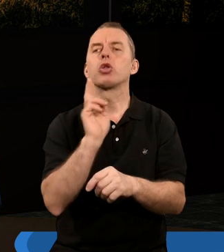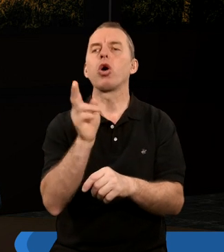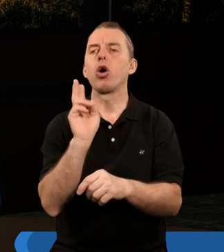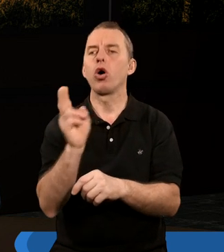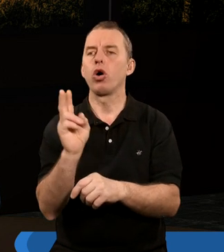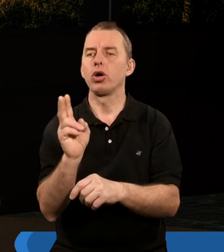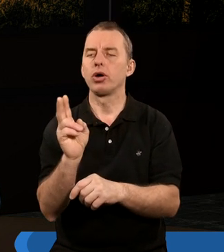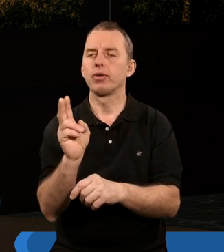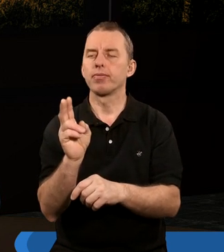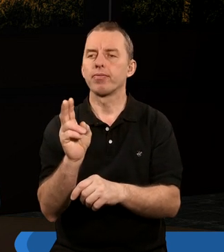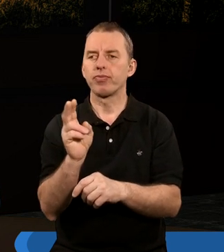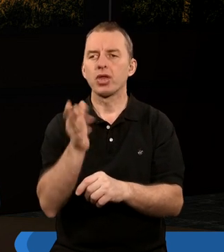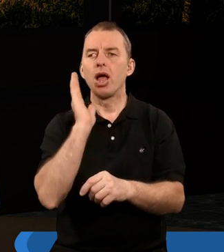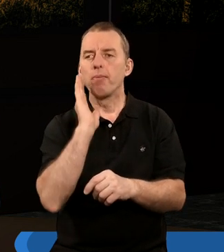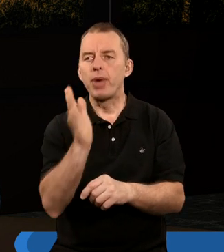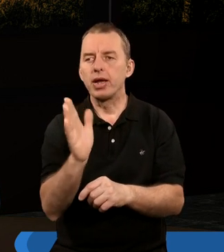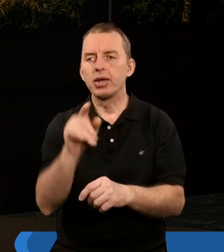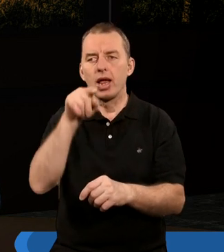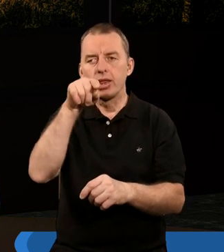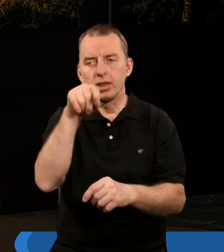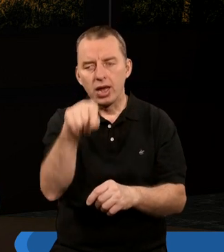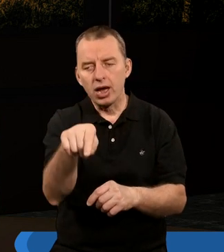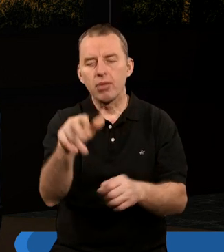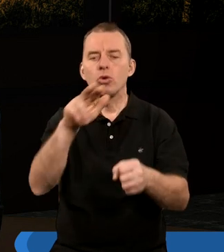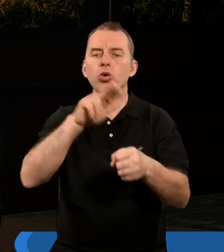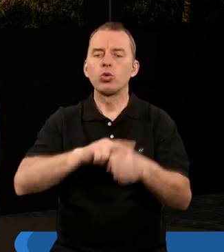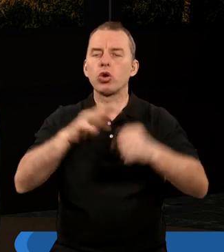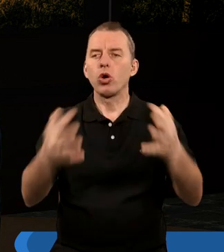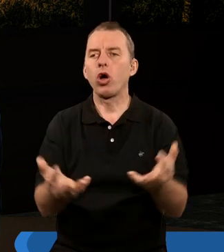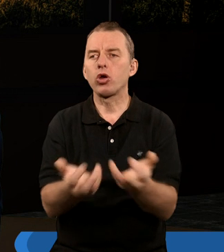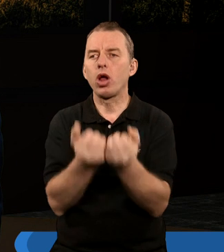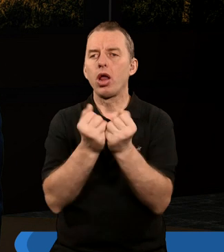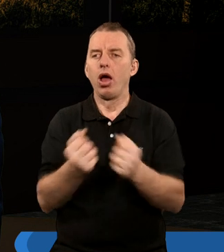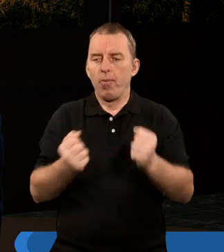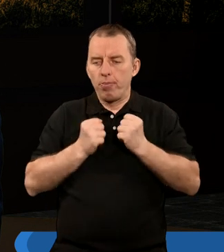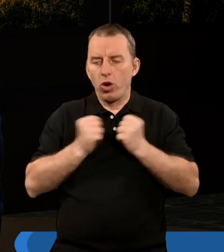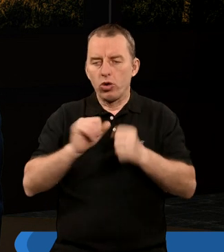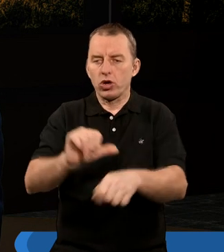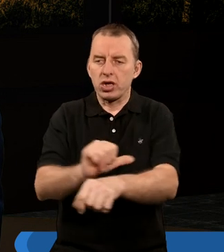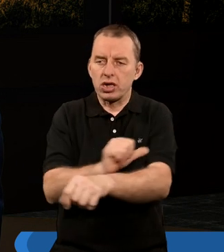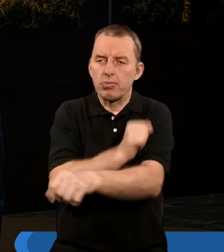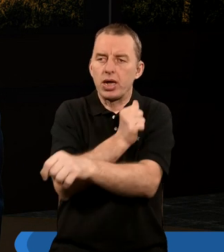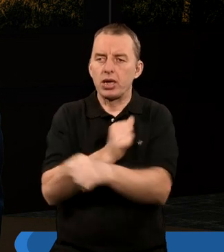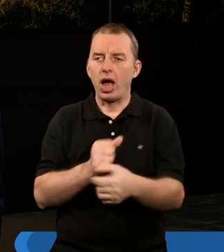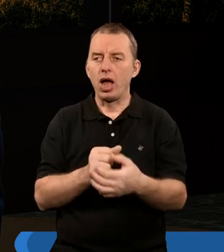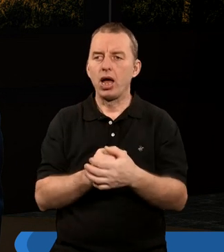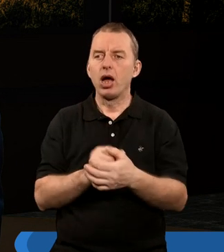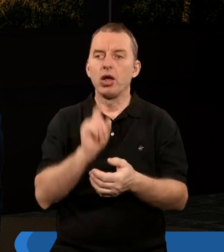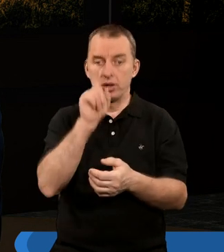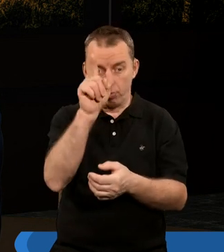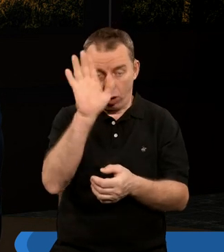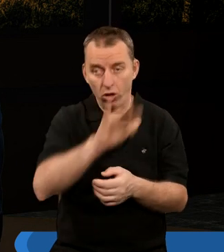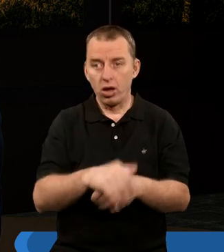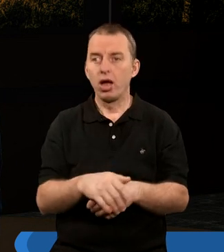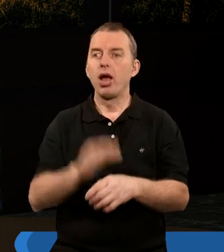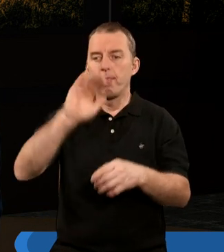będzie tym, który ocaleje. Ci, którzy boją się imienia, jego